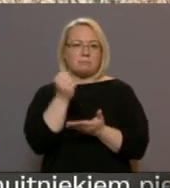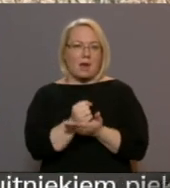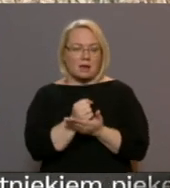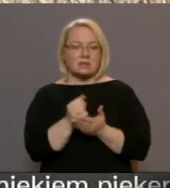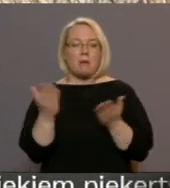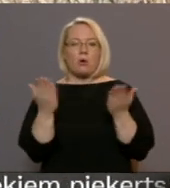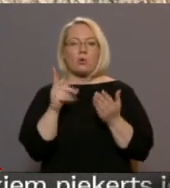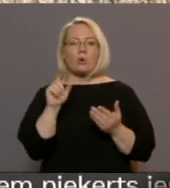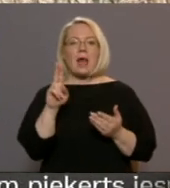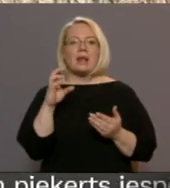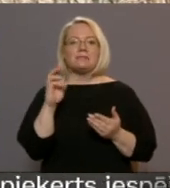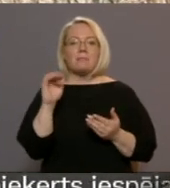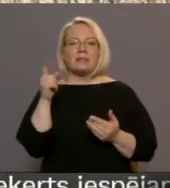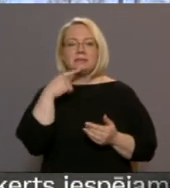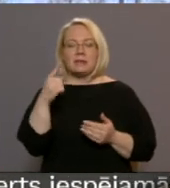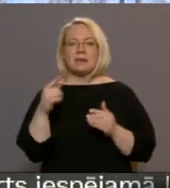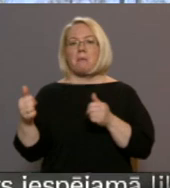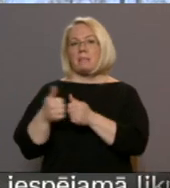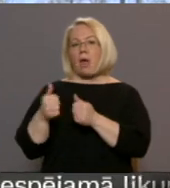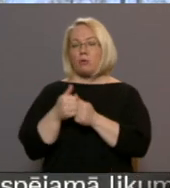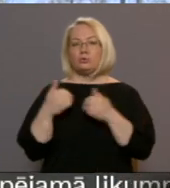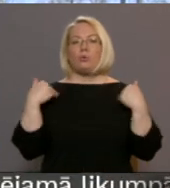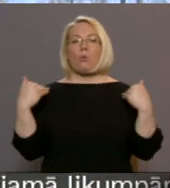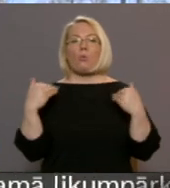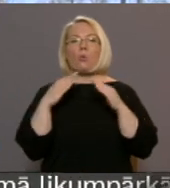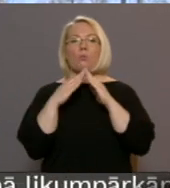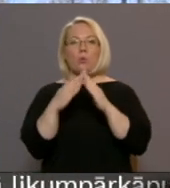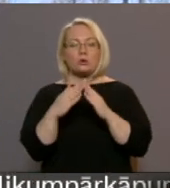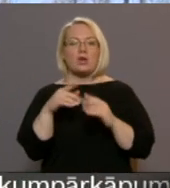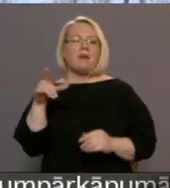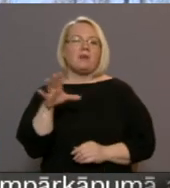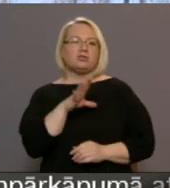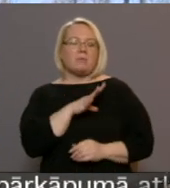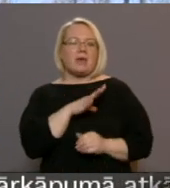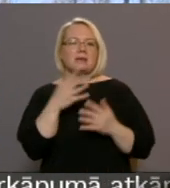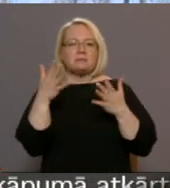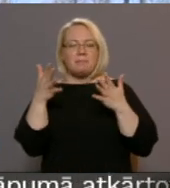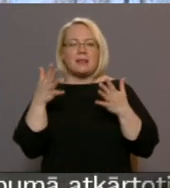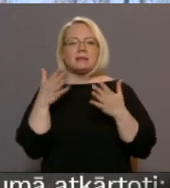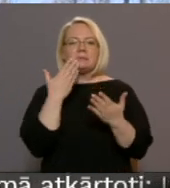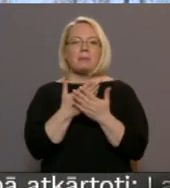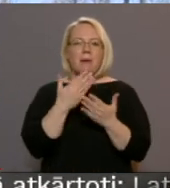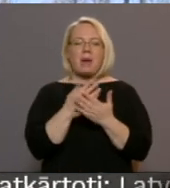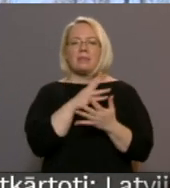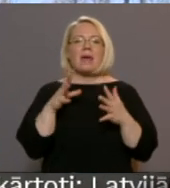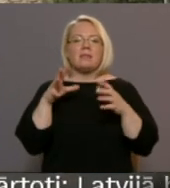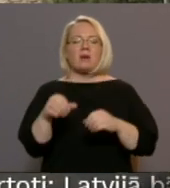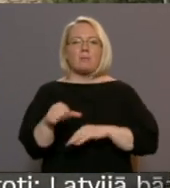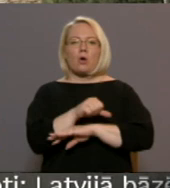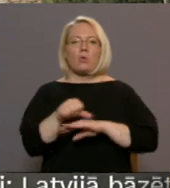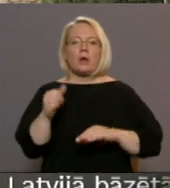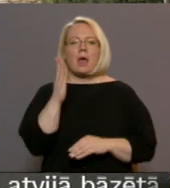teicis. Līdzās vidzemes ungurmužai Līvbērs bija spilgts piemērs tai netveramieji robežai, kur baroka